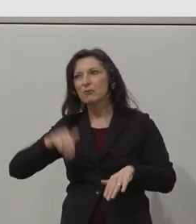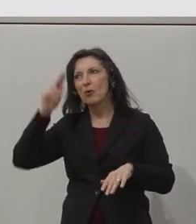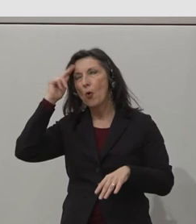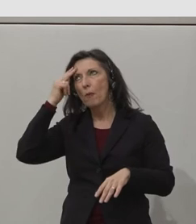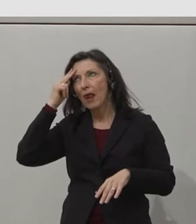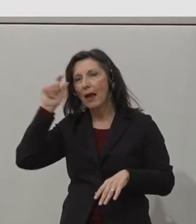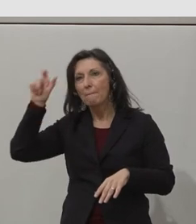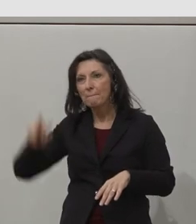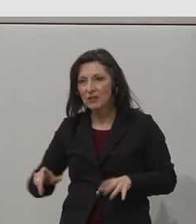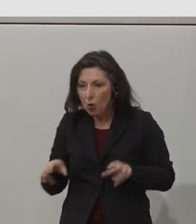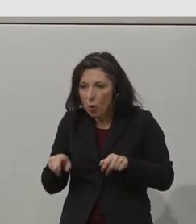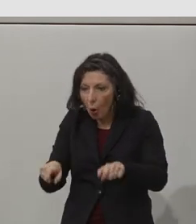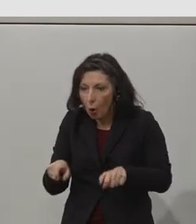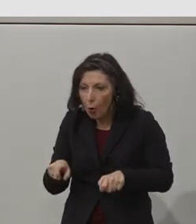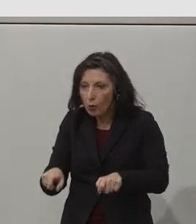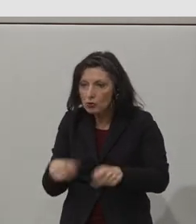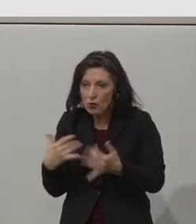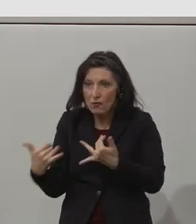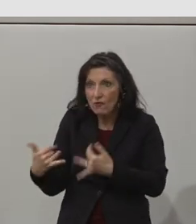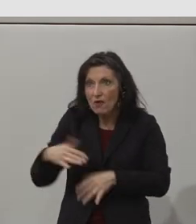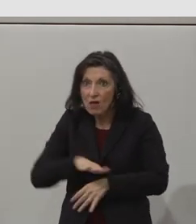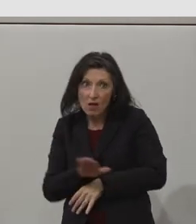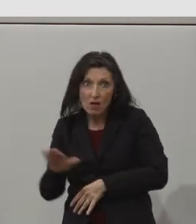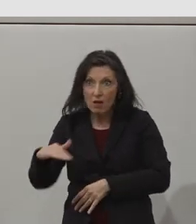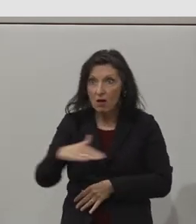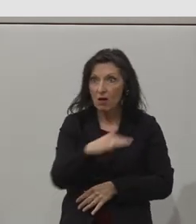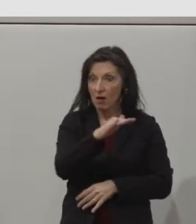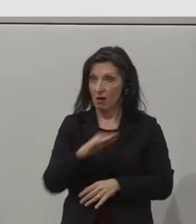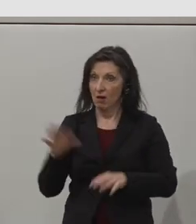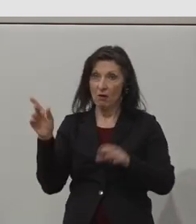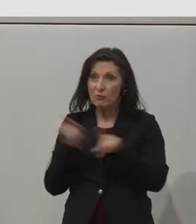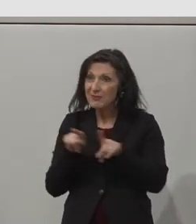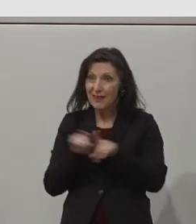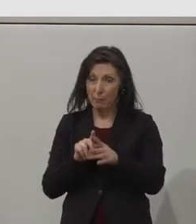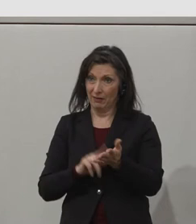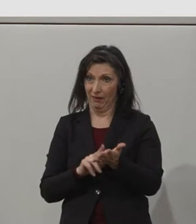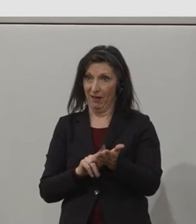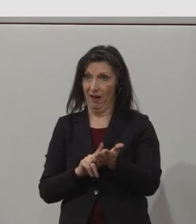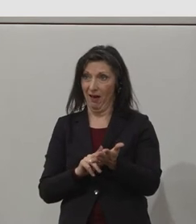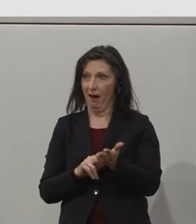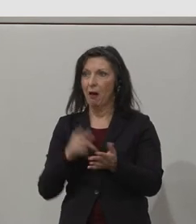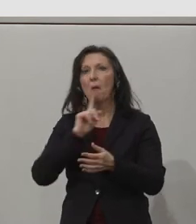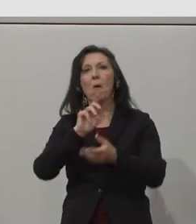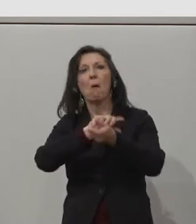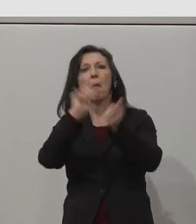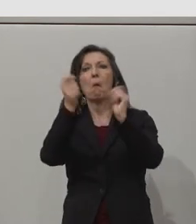after it has been built so that it can also be accessed by people with disabilities. Accessibility is about